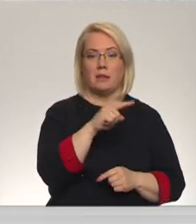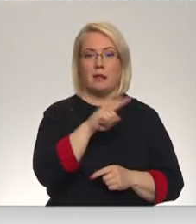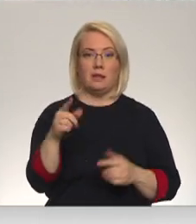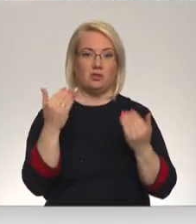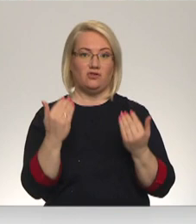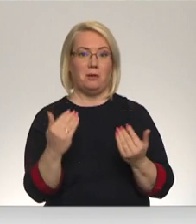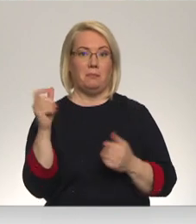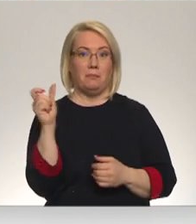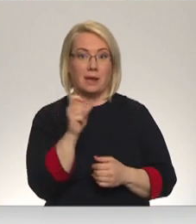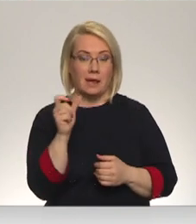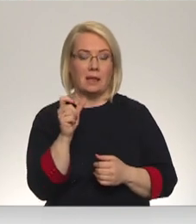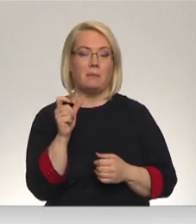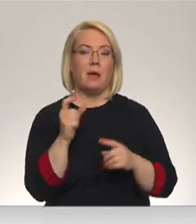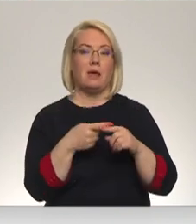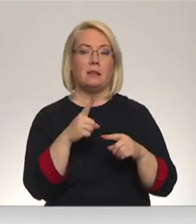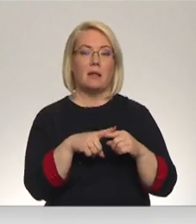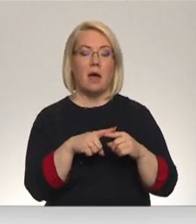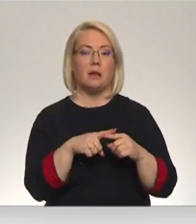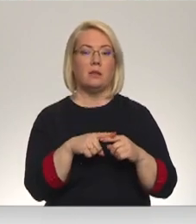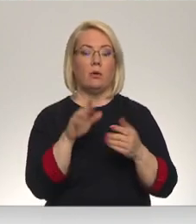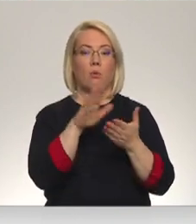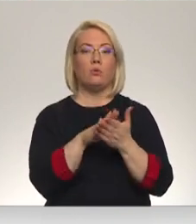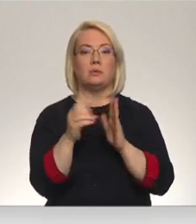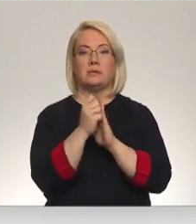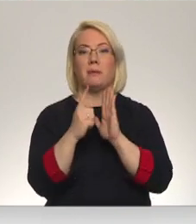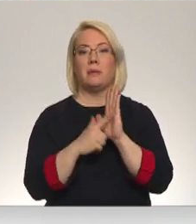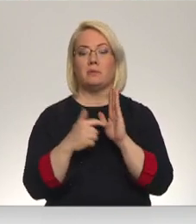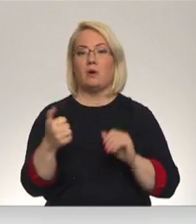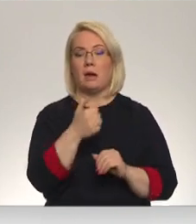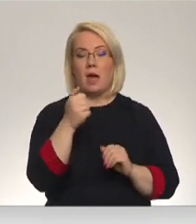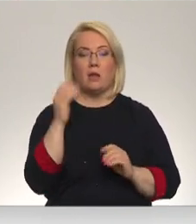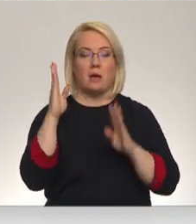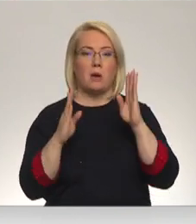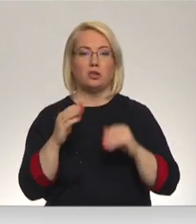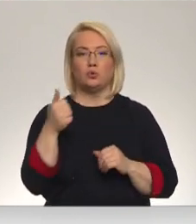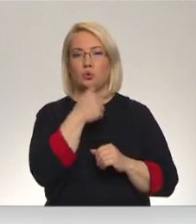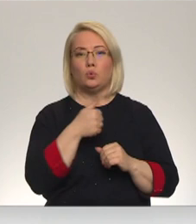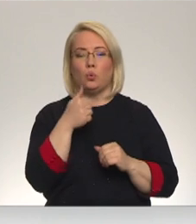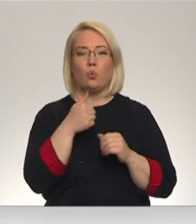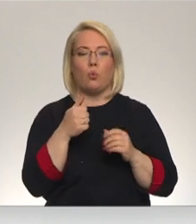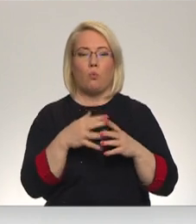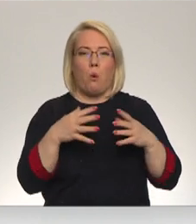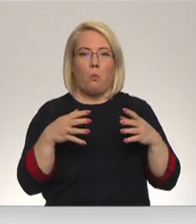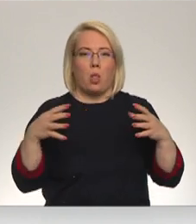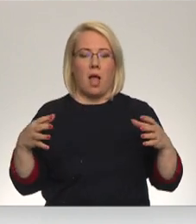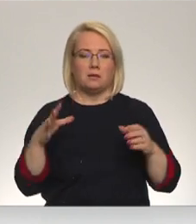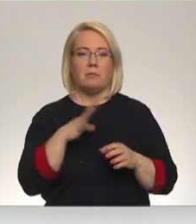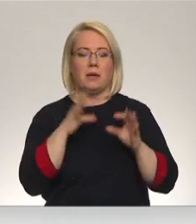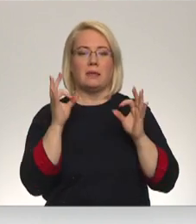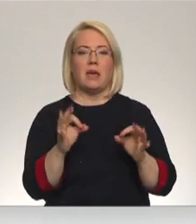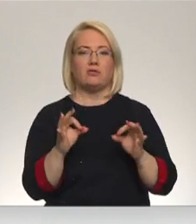brīdim, tad uz 17. gadu, kad meža cūka populācija bija tiešām